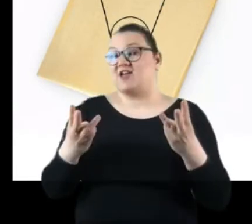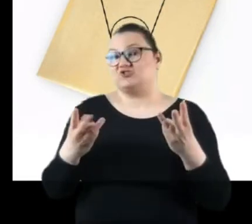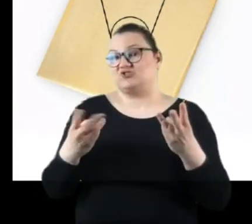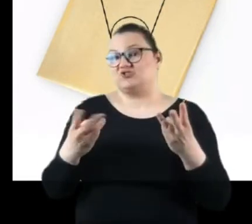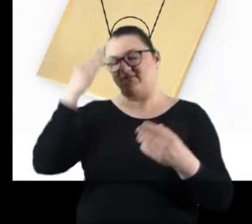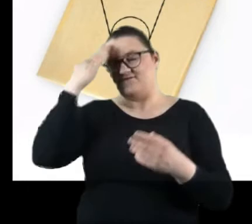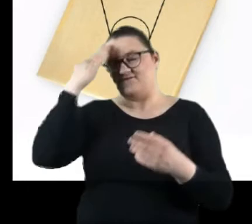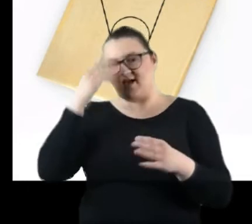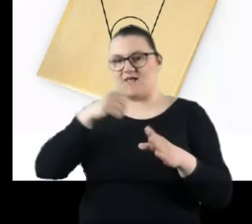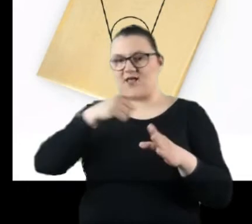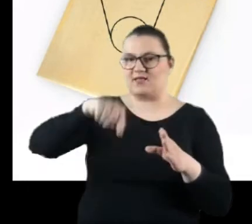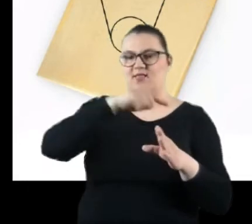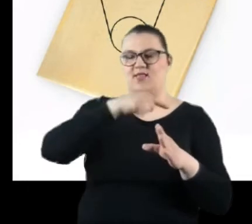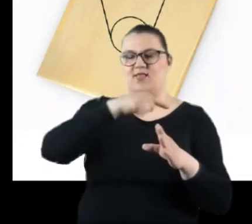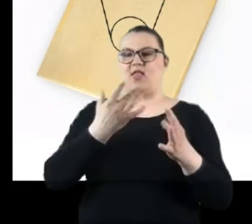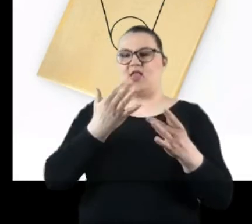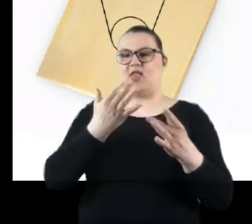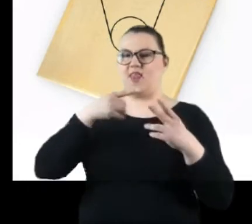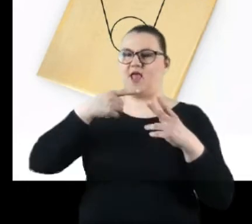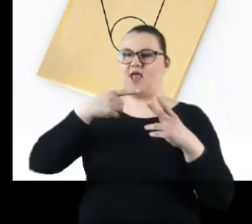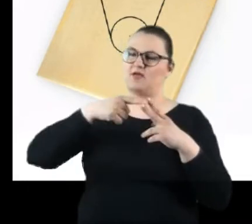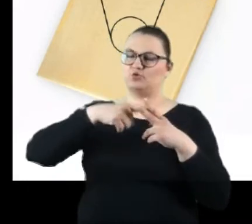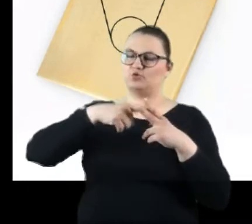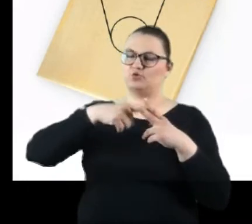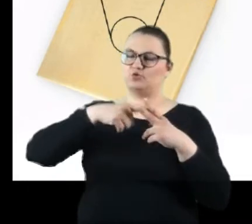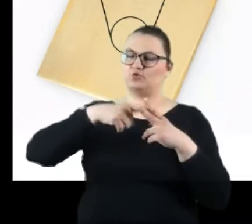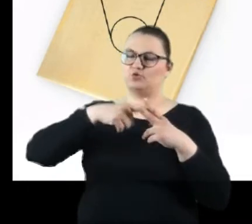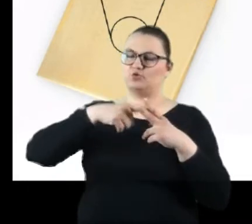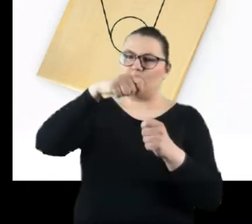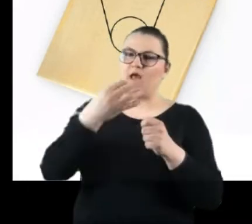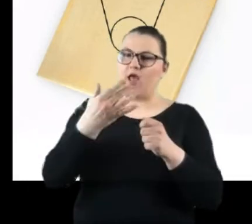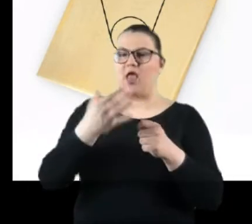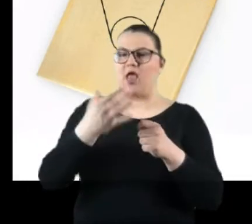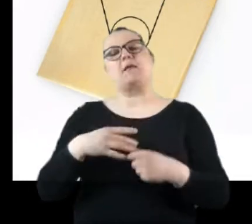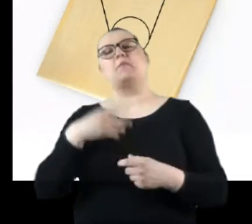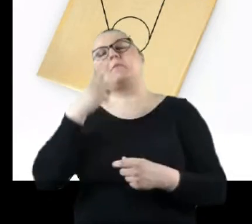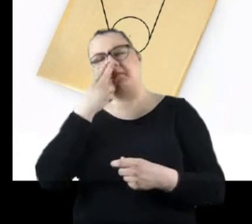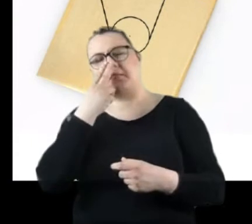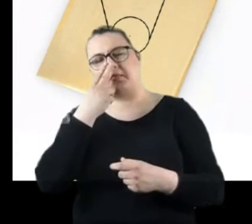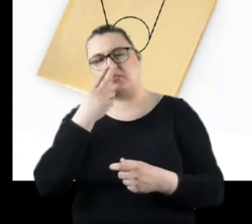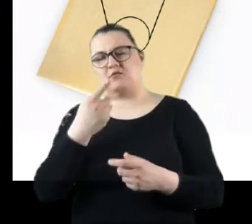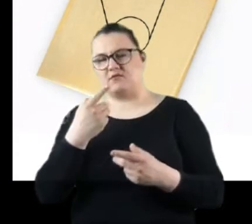średnicę tego otworka. Przyjmuje się, że dla otworków wykonanych